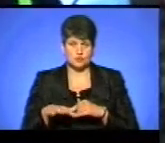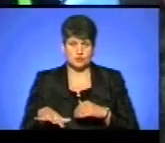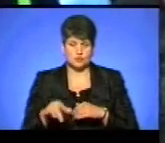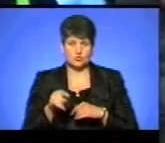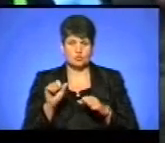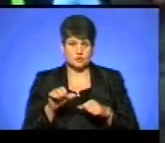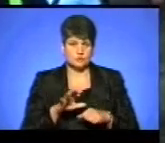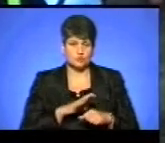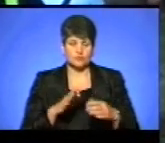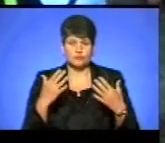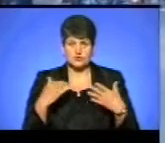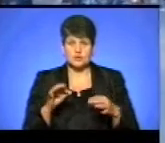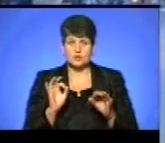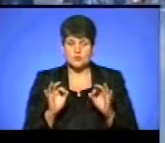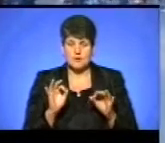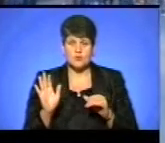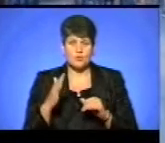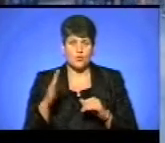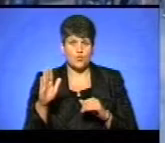відпочити нормально, прогулятися.